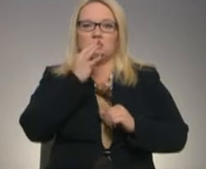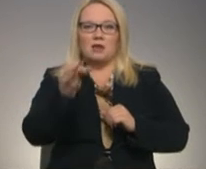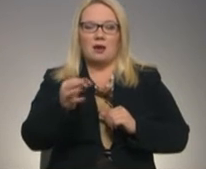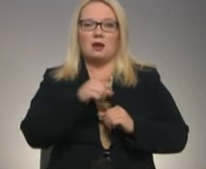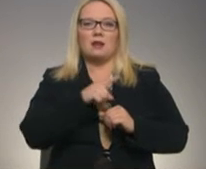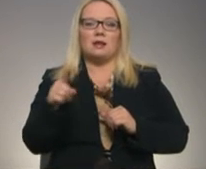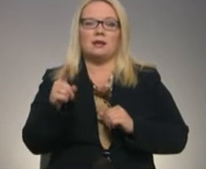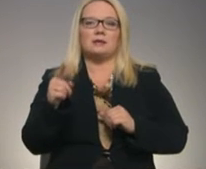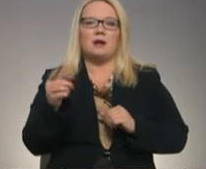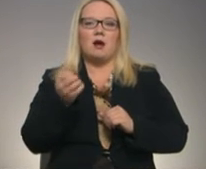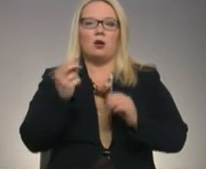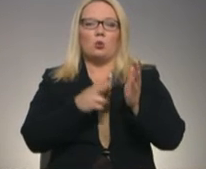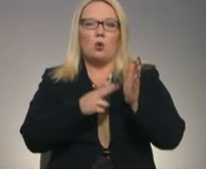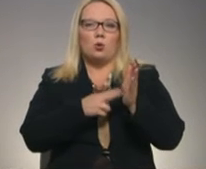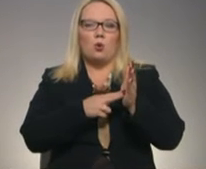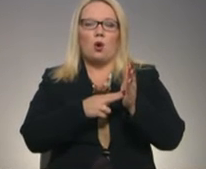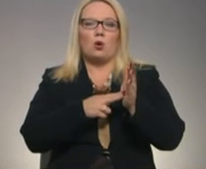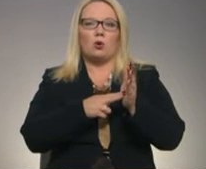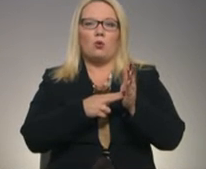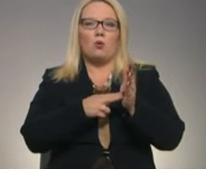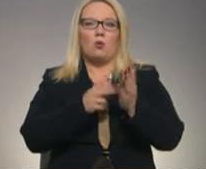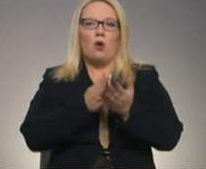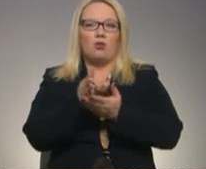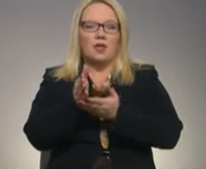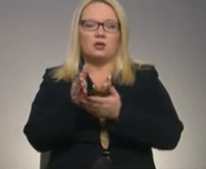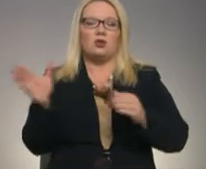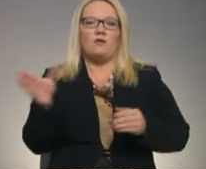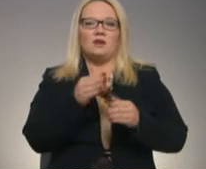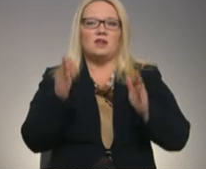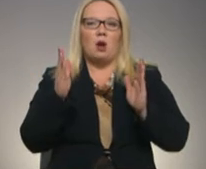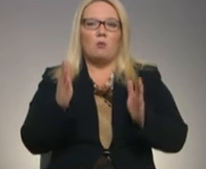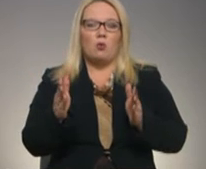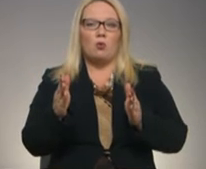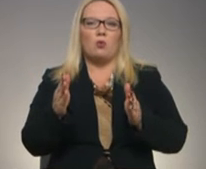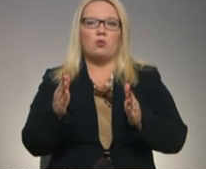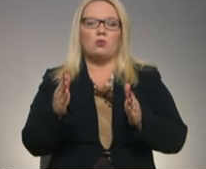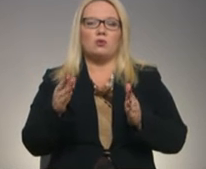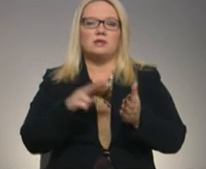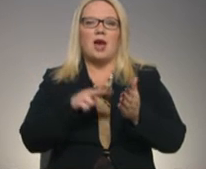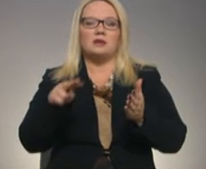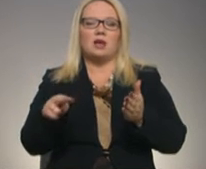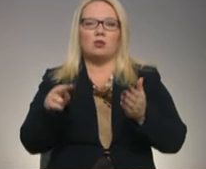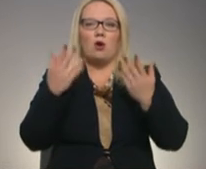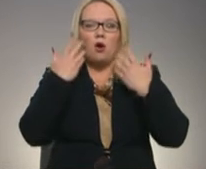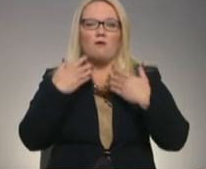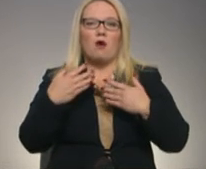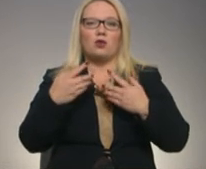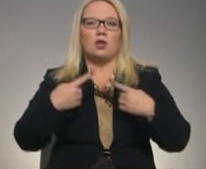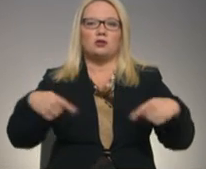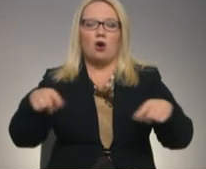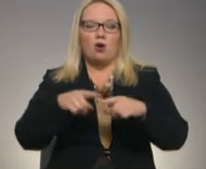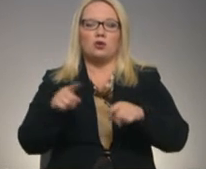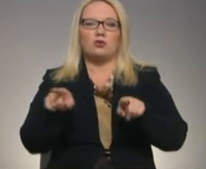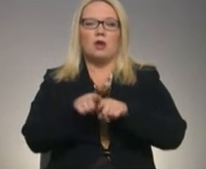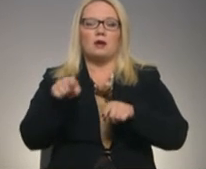līdz ar nodokļu kontekstu, visiem būs jāiziet no savas komforta zonas un tajā skaitā uzņēmējiem.